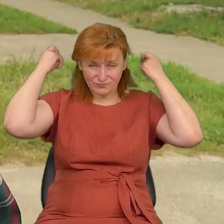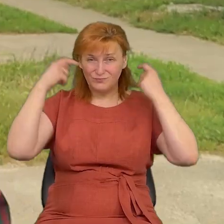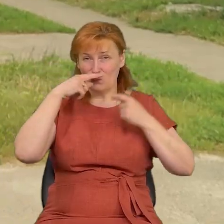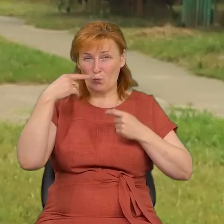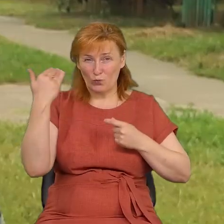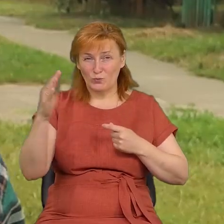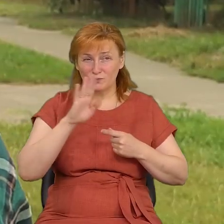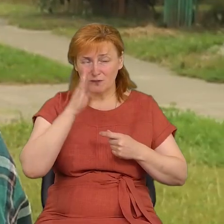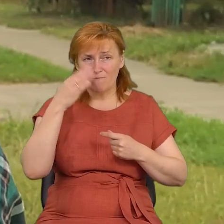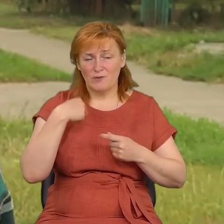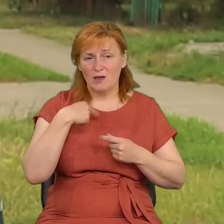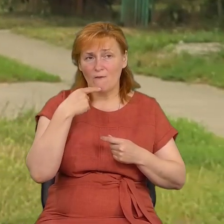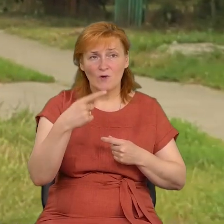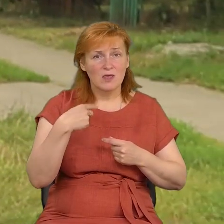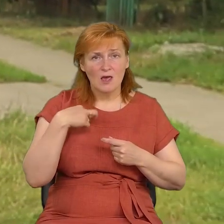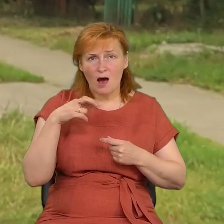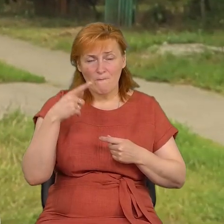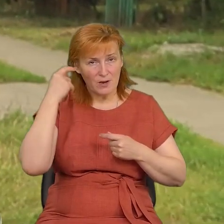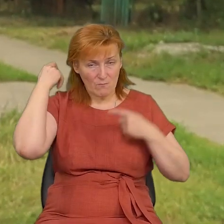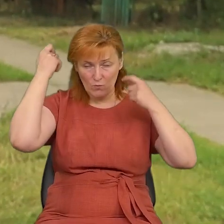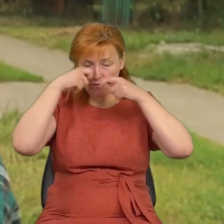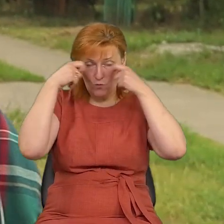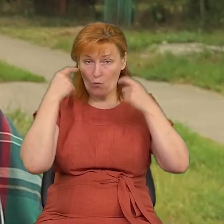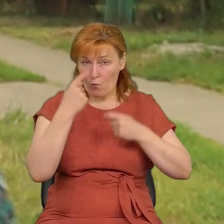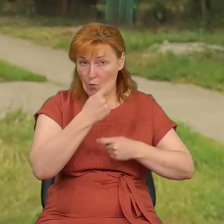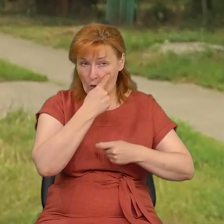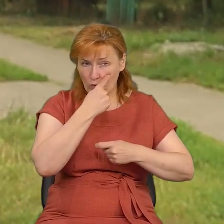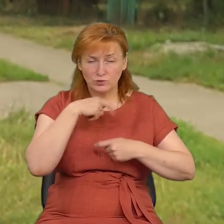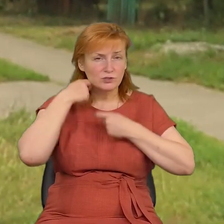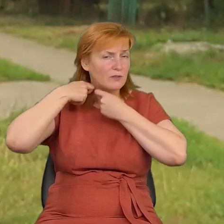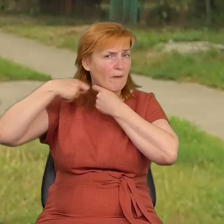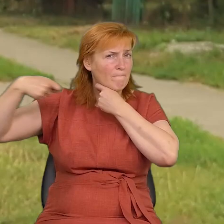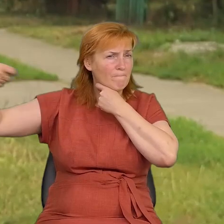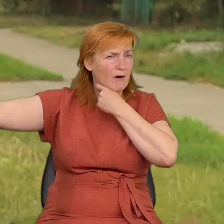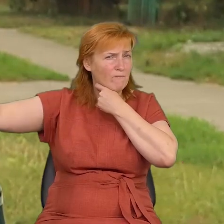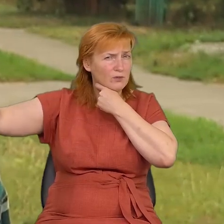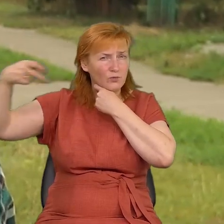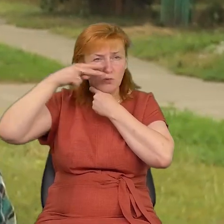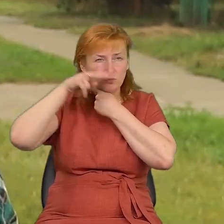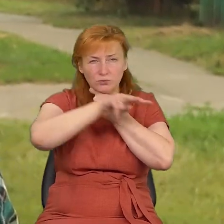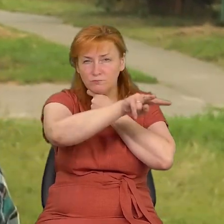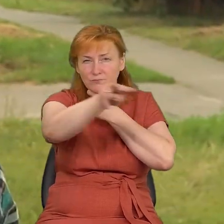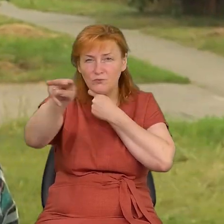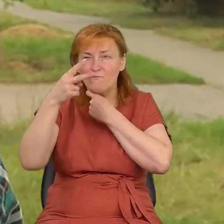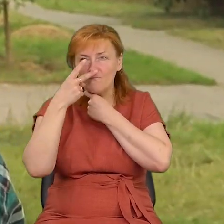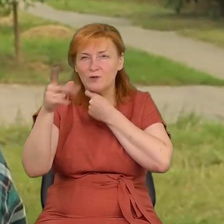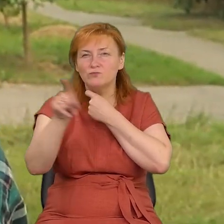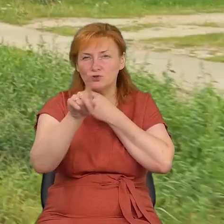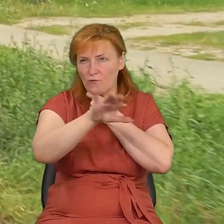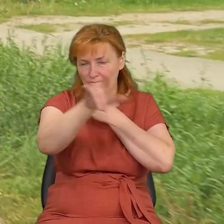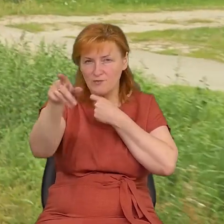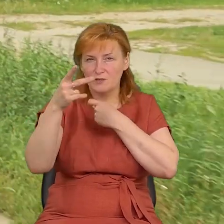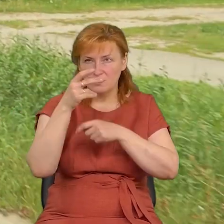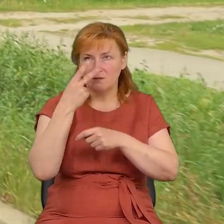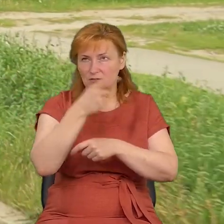Я кажу, я б його розв'язав на повідок, щоб його зрачки полопали, що він наробив цей гад.